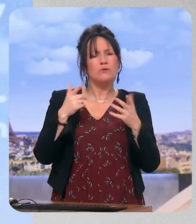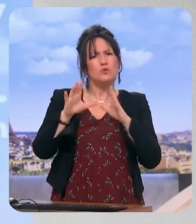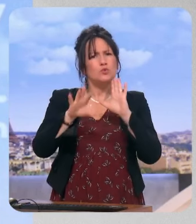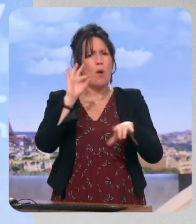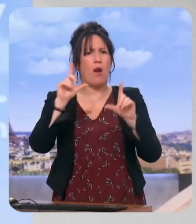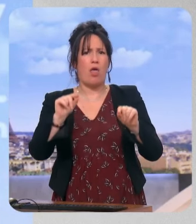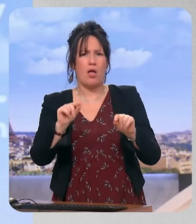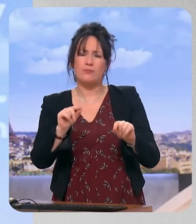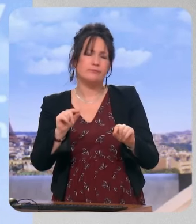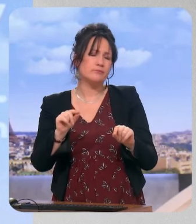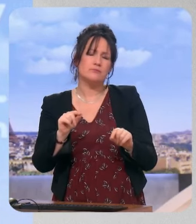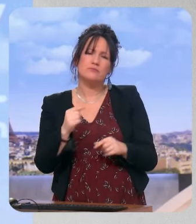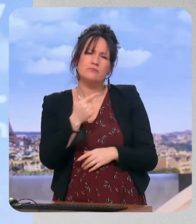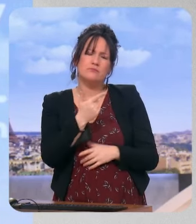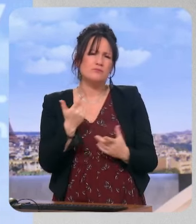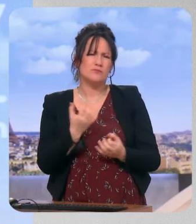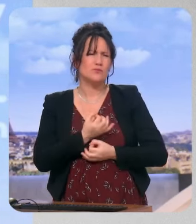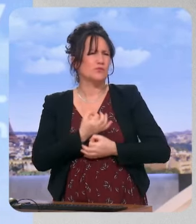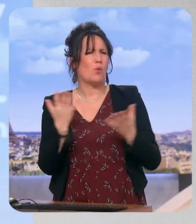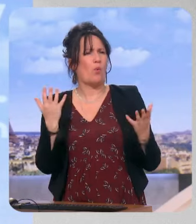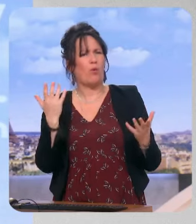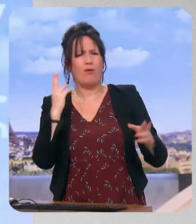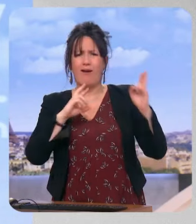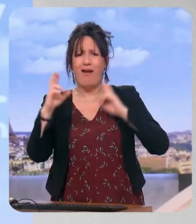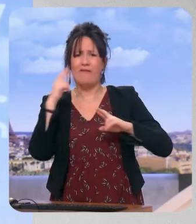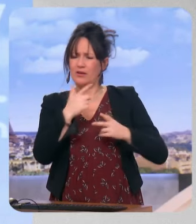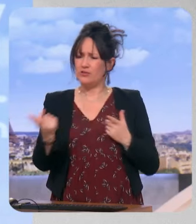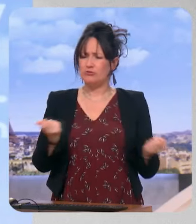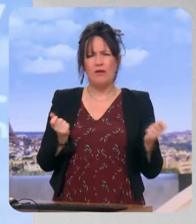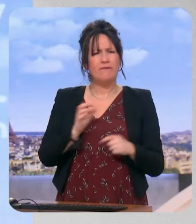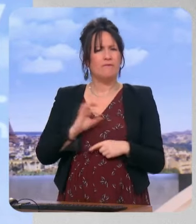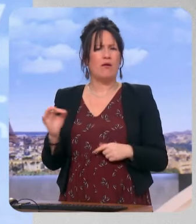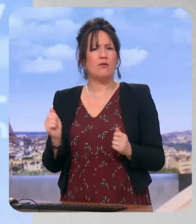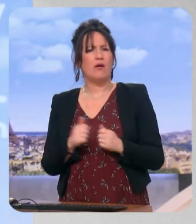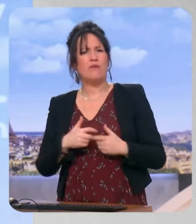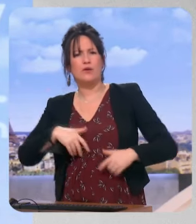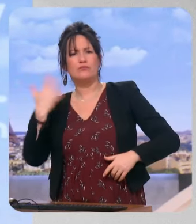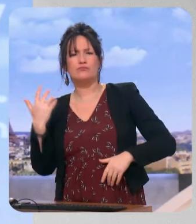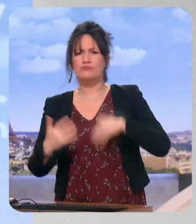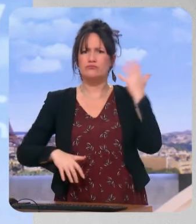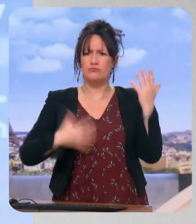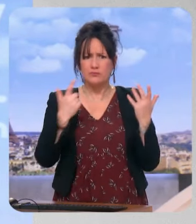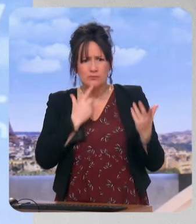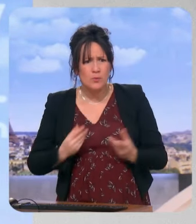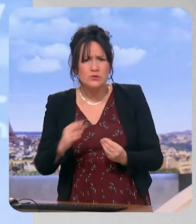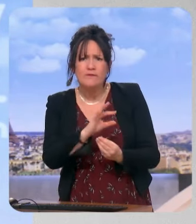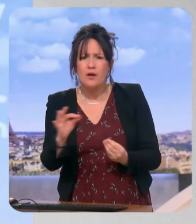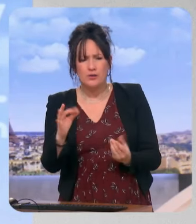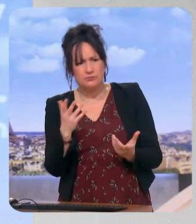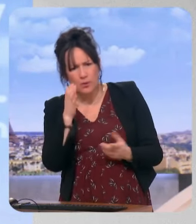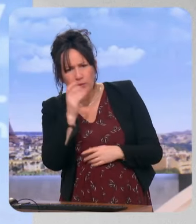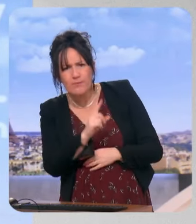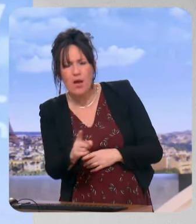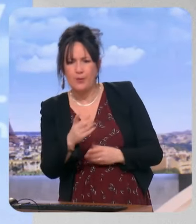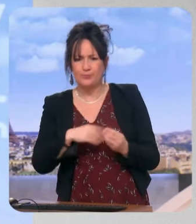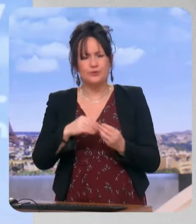désinvolture avec laquelle Emmanuel Macron gère le pays, cette façon d'inquiéter les Français, cette incapacité aussi à avoir une ligne qui ne soit